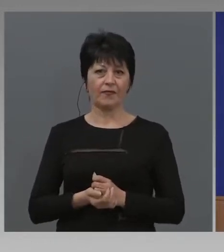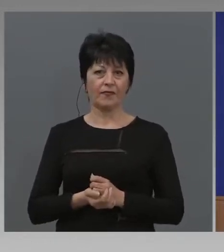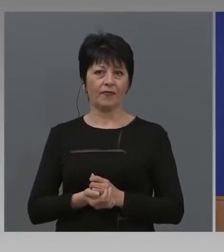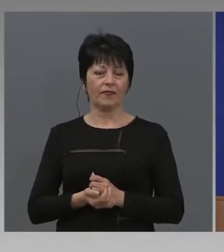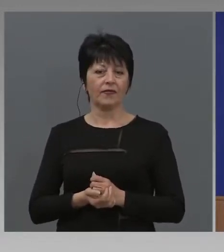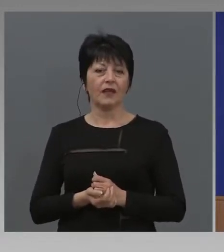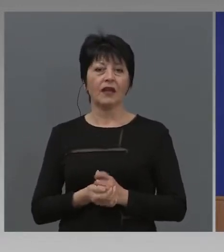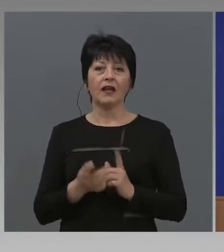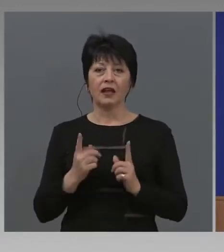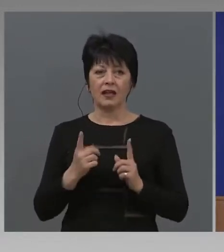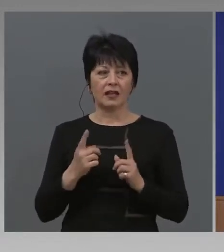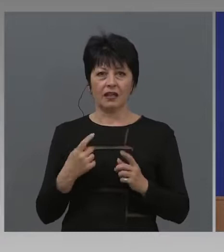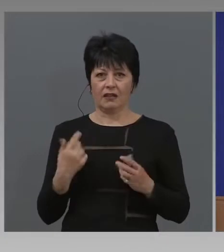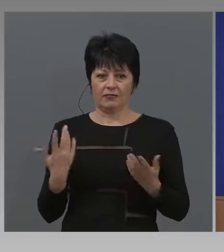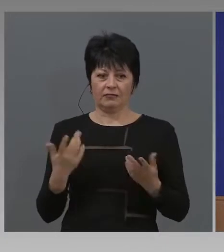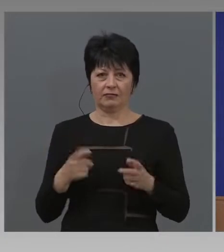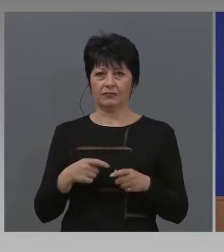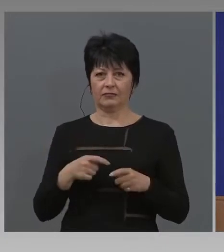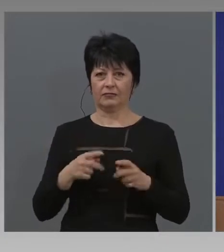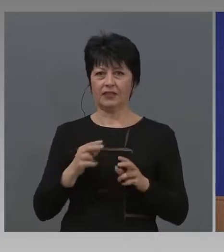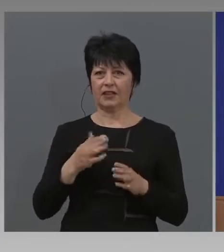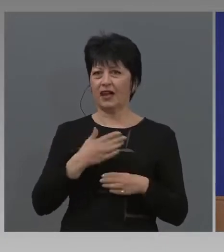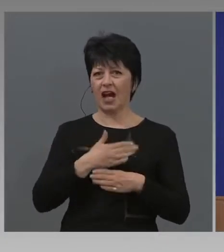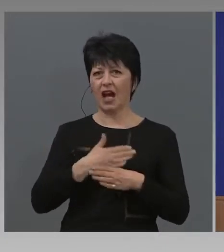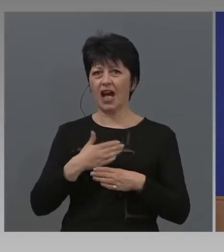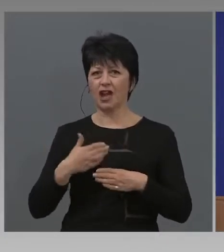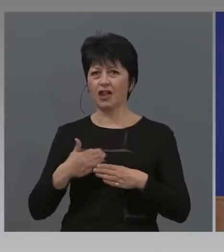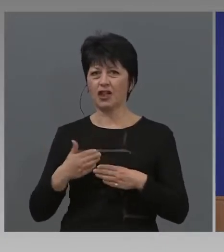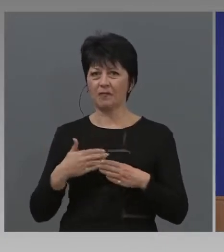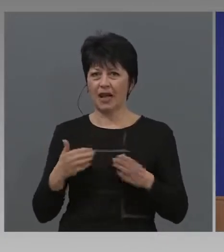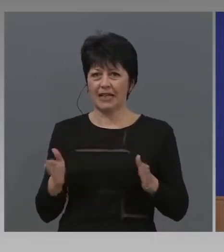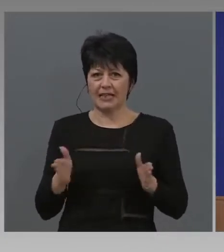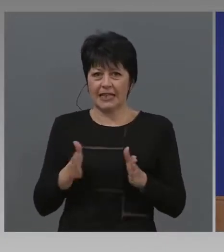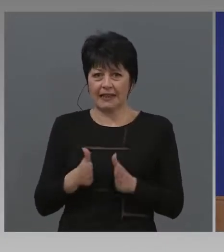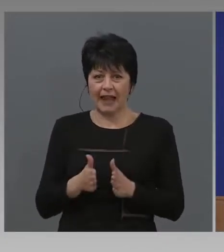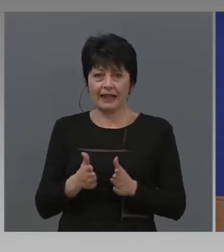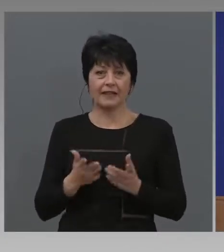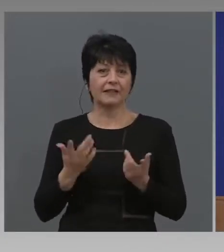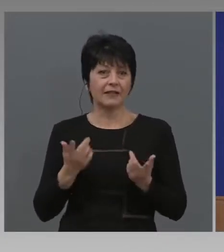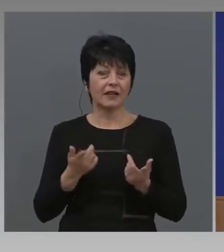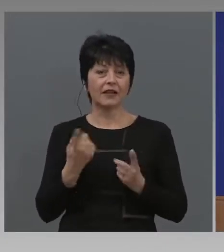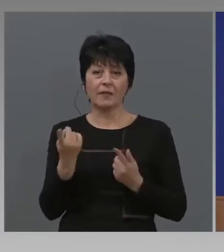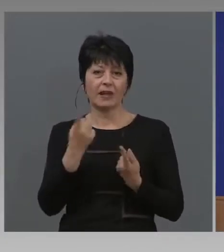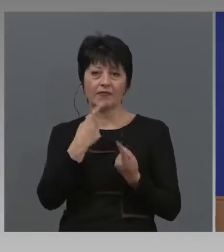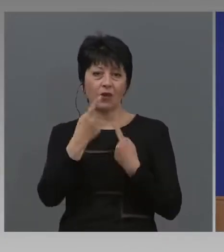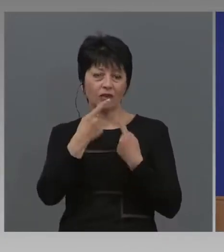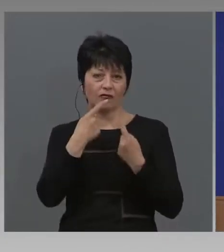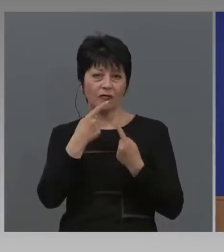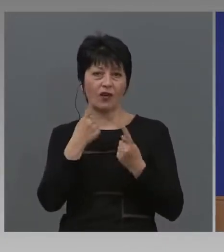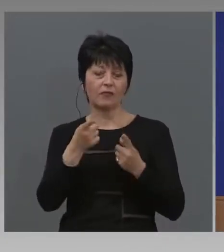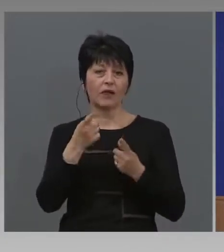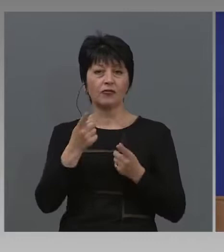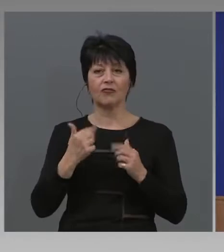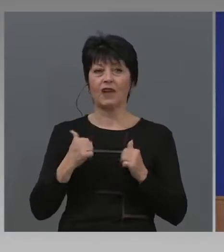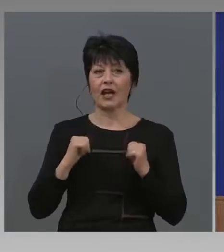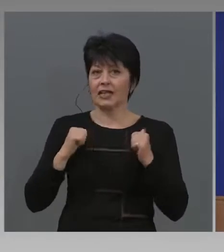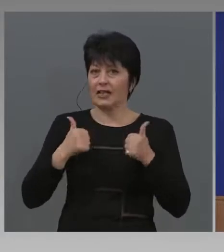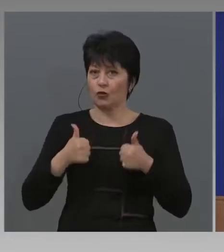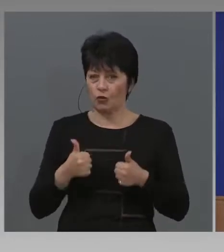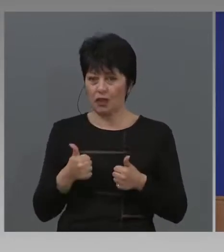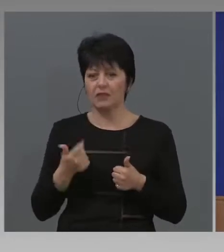е затегната режима или няма производство, то няма и какво да отвориме. също касае туризма, също касае много други теми.